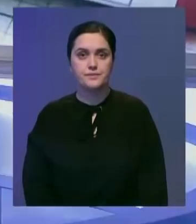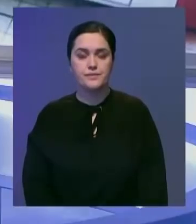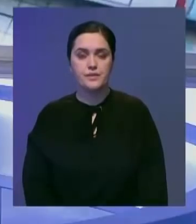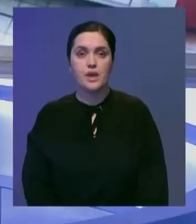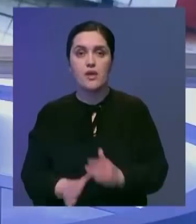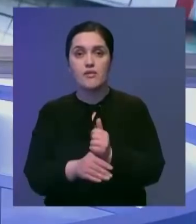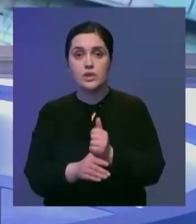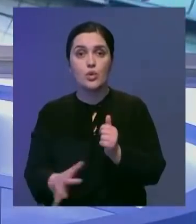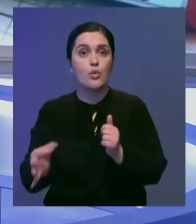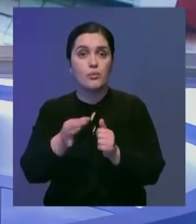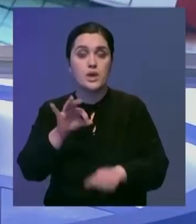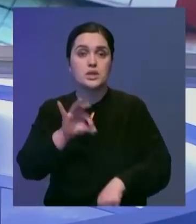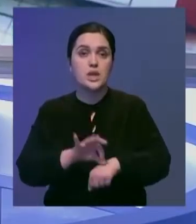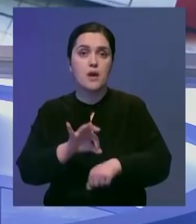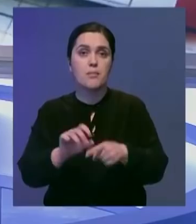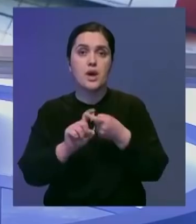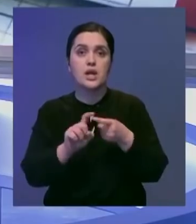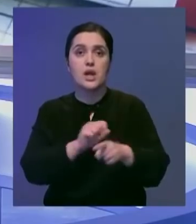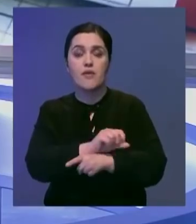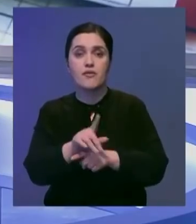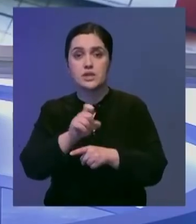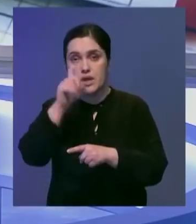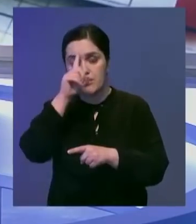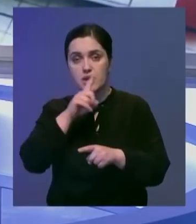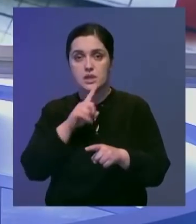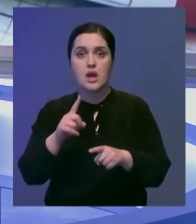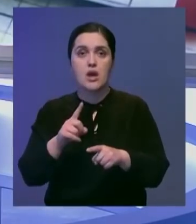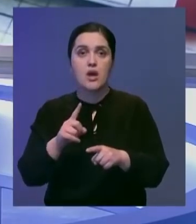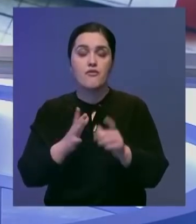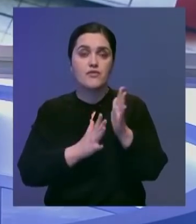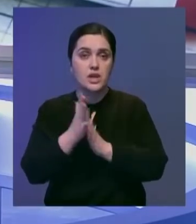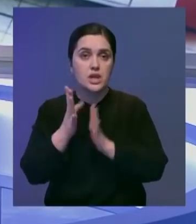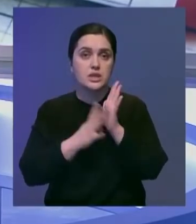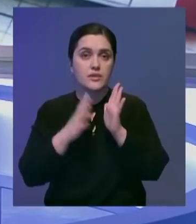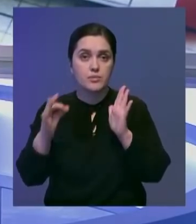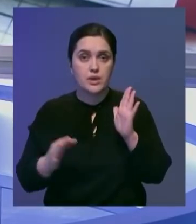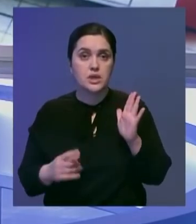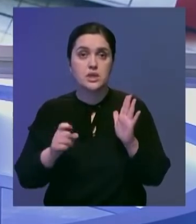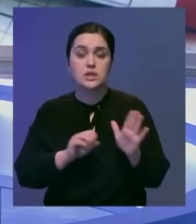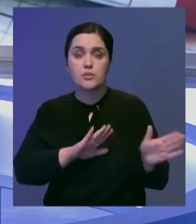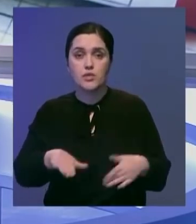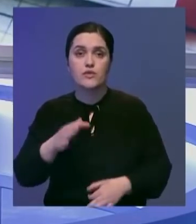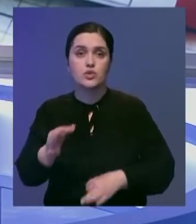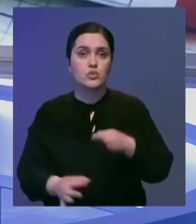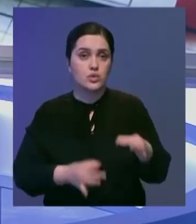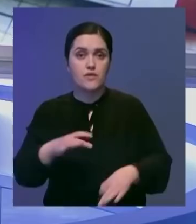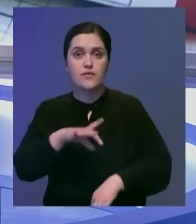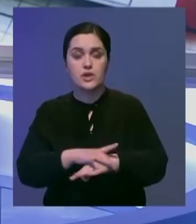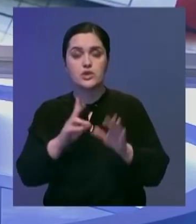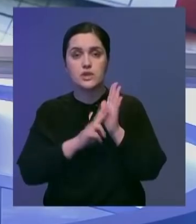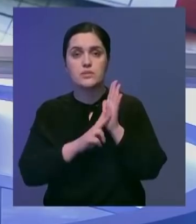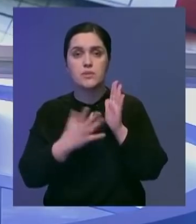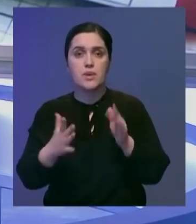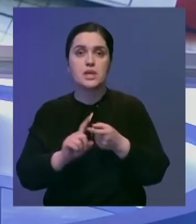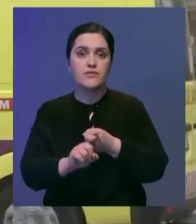А в Атараусской области заболеваемость коронавирусом за последний месяц выросла на 9%. За минувшие сутки там выявили